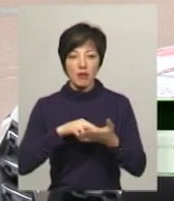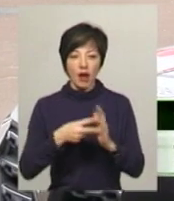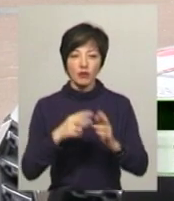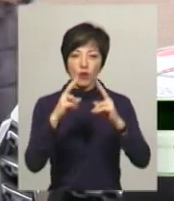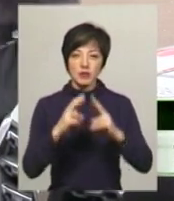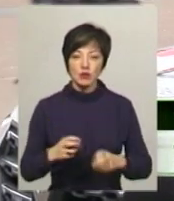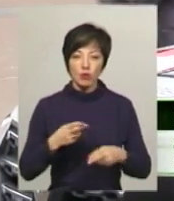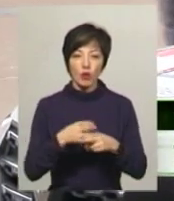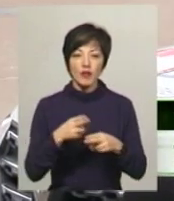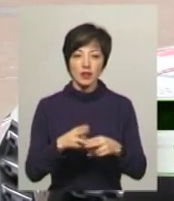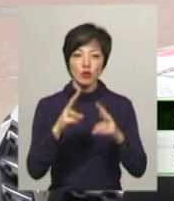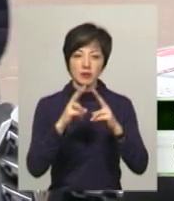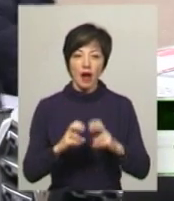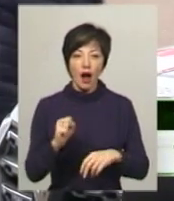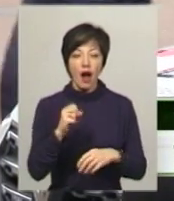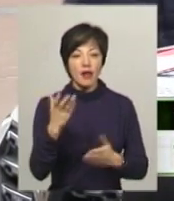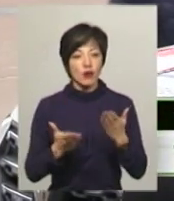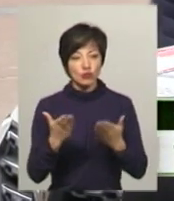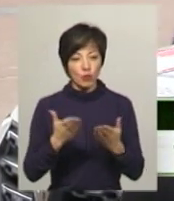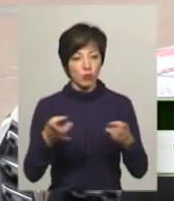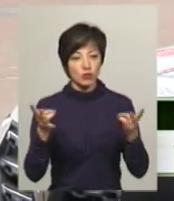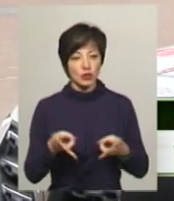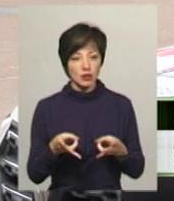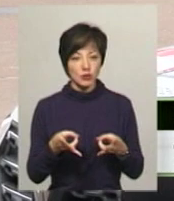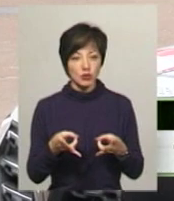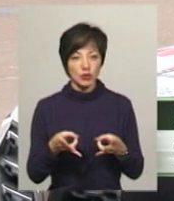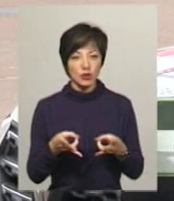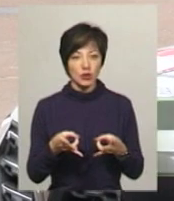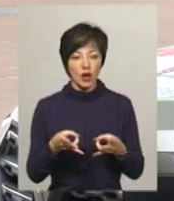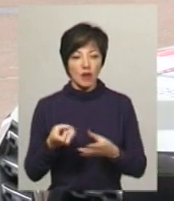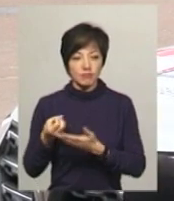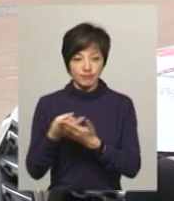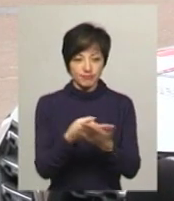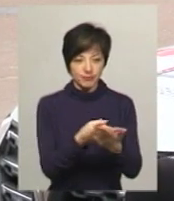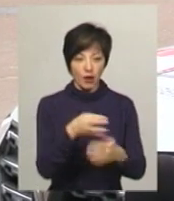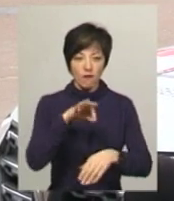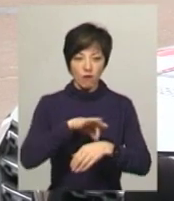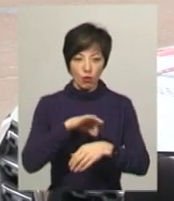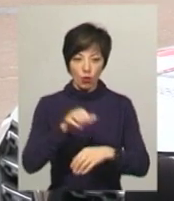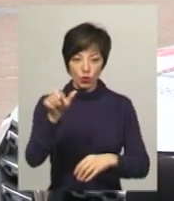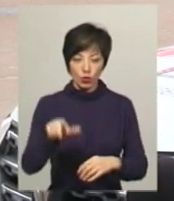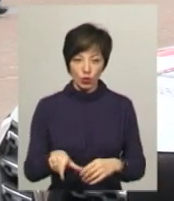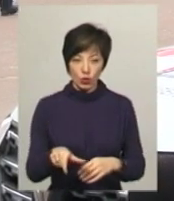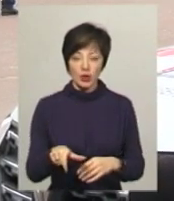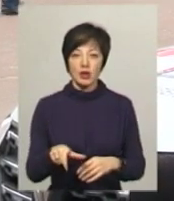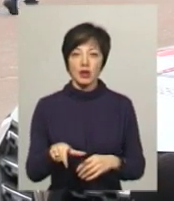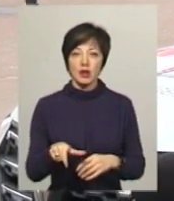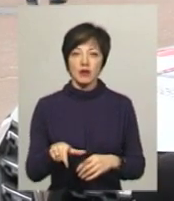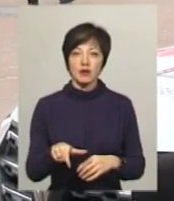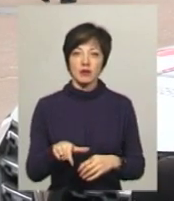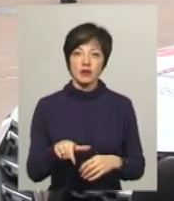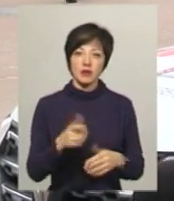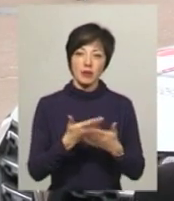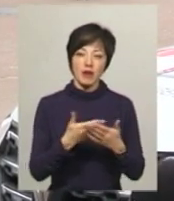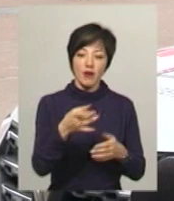обстеження, профілактичне обстеження. А якщо потрібно довести хворого до стаціонару в район